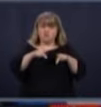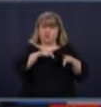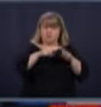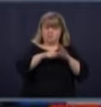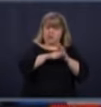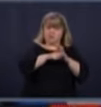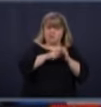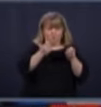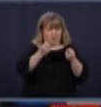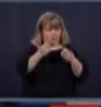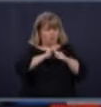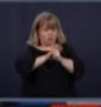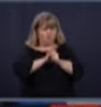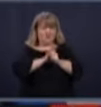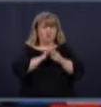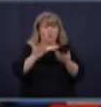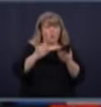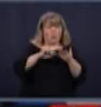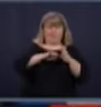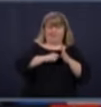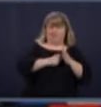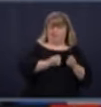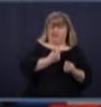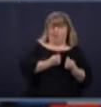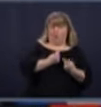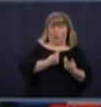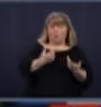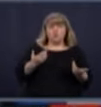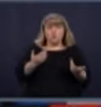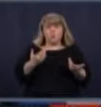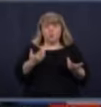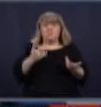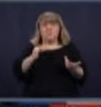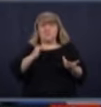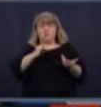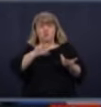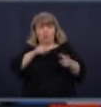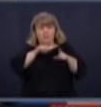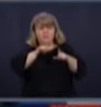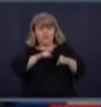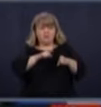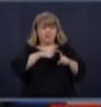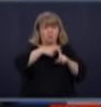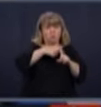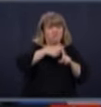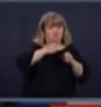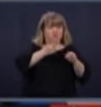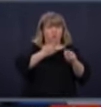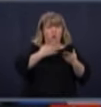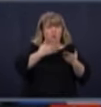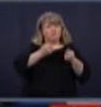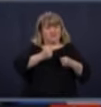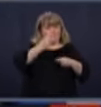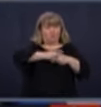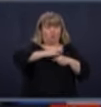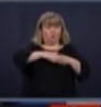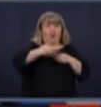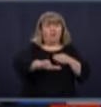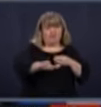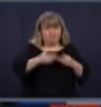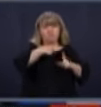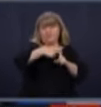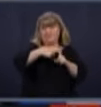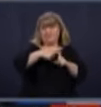symptômes ou pas du tout au début de leurs symptômes, mais que le test n'est pas encore positif, ça ne pas dire que dans deux jours, il ne sera pas. Ce que moi, je